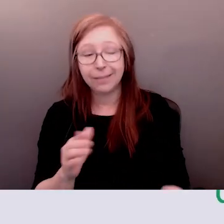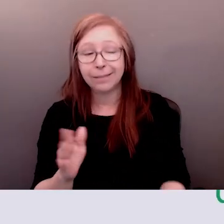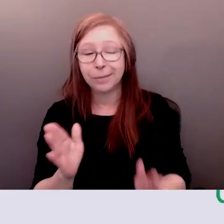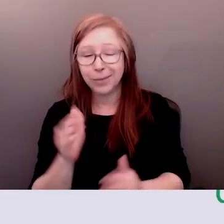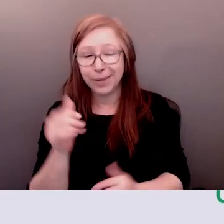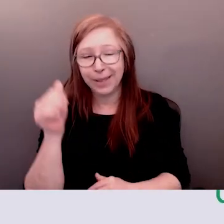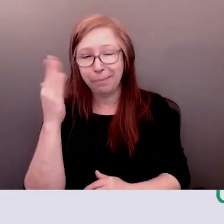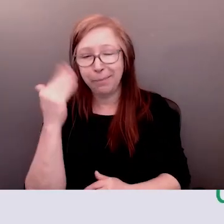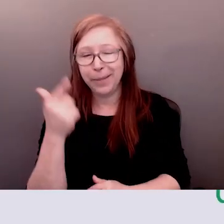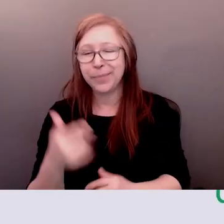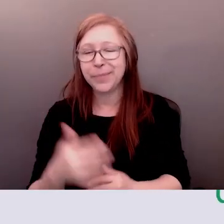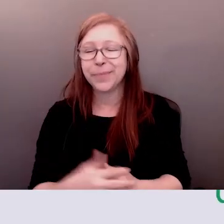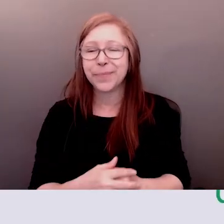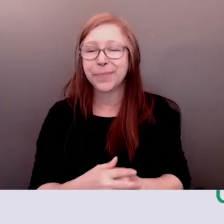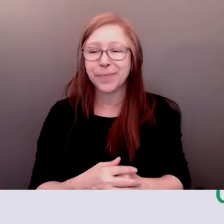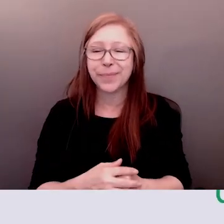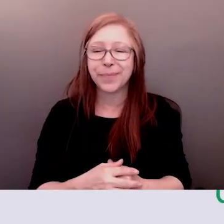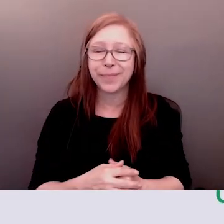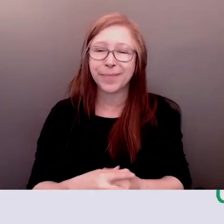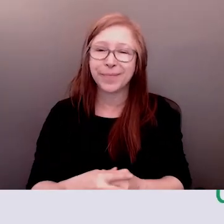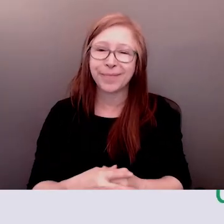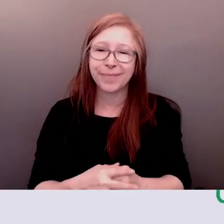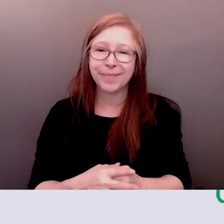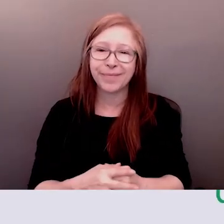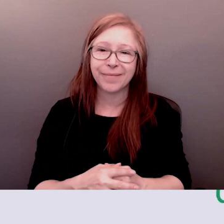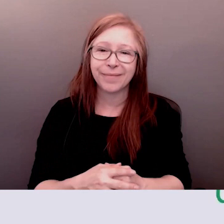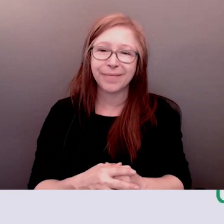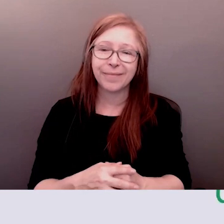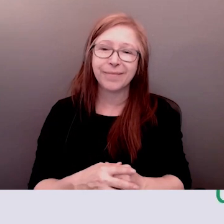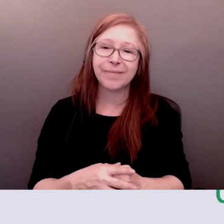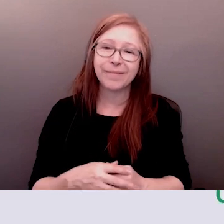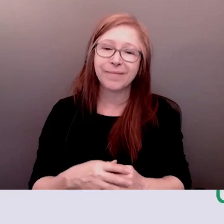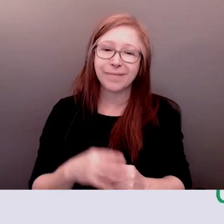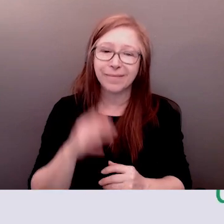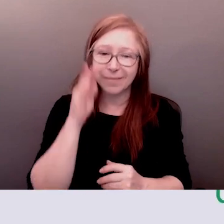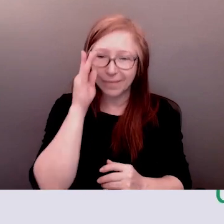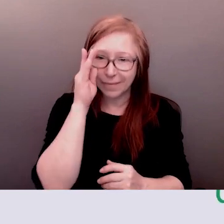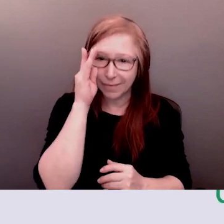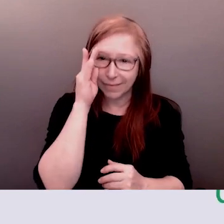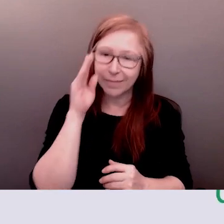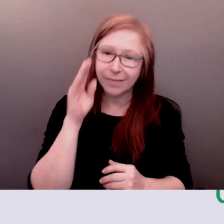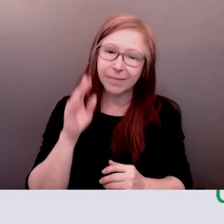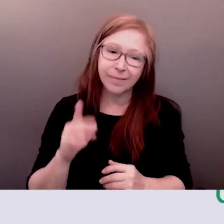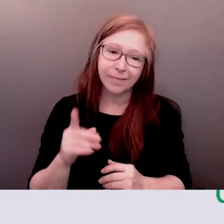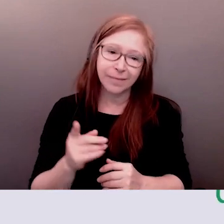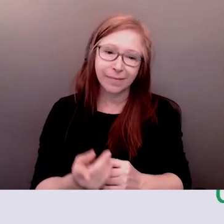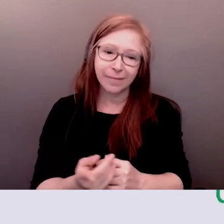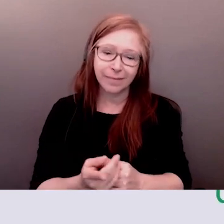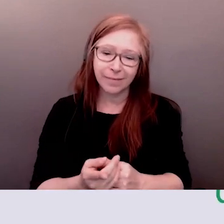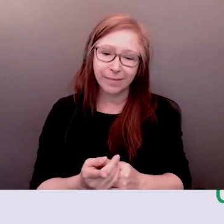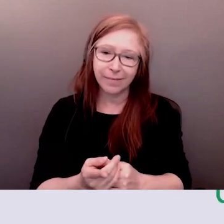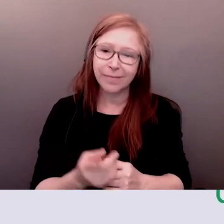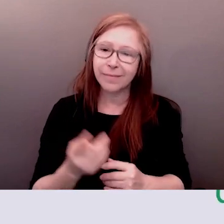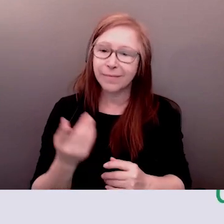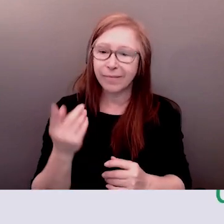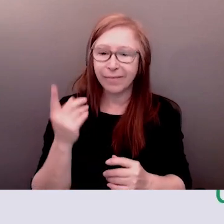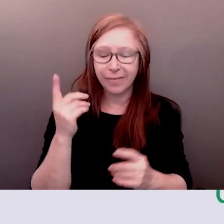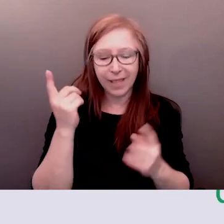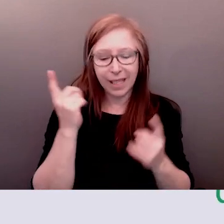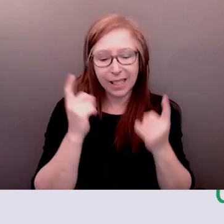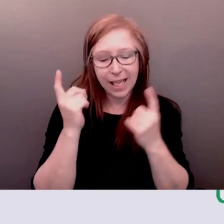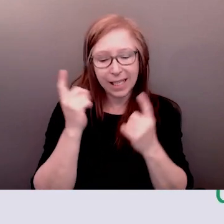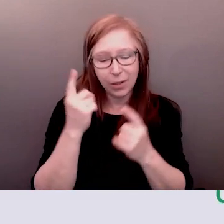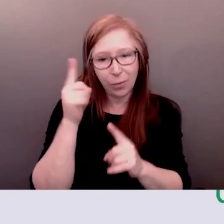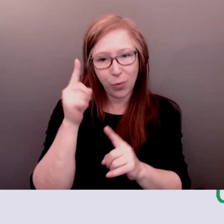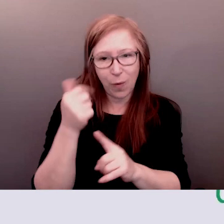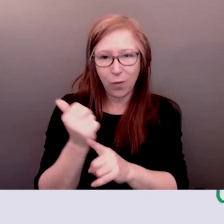guidés par l'intégration et les structurés par l'intégration par contre les